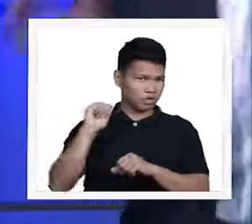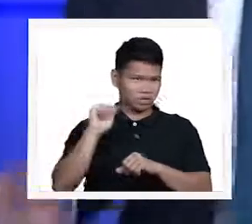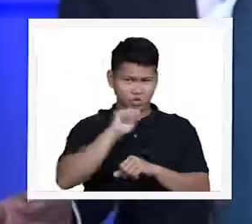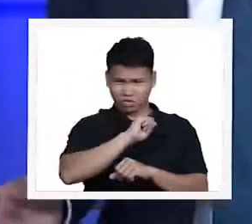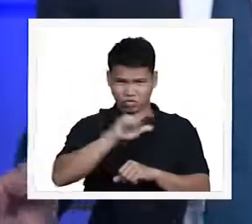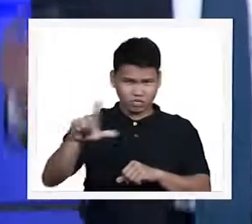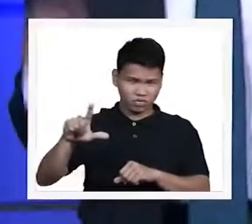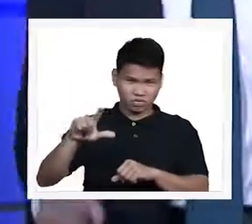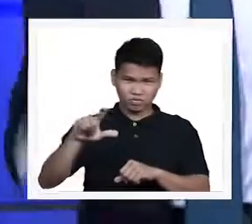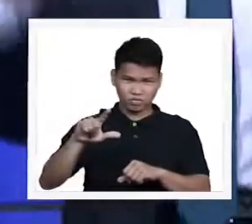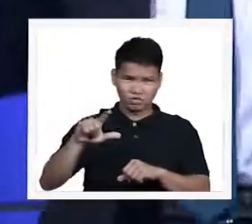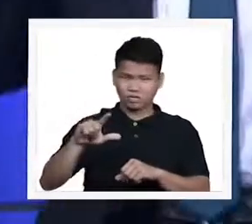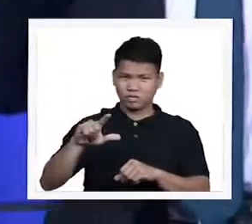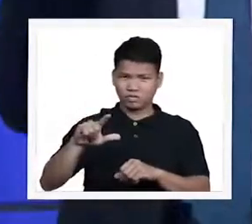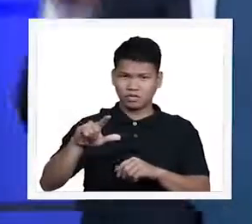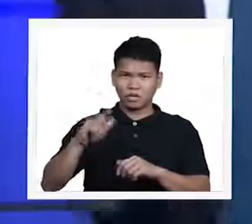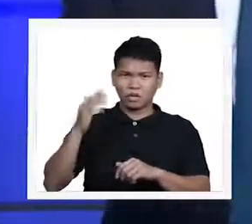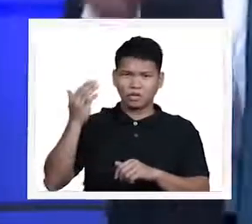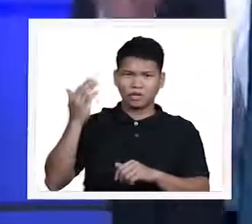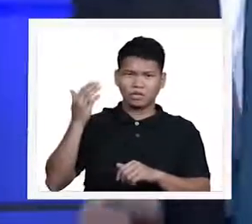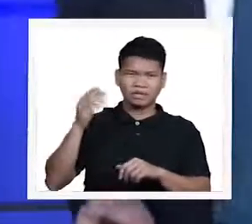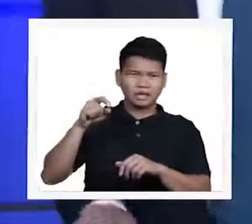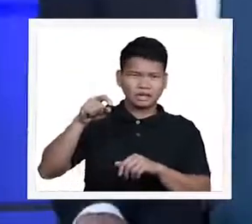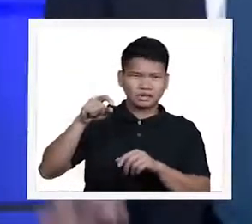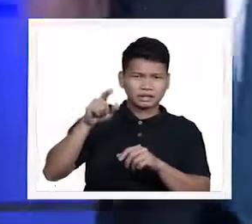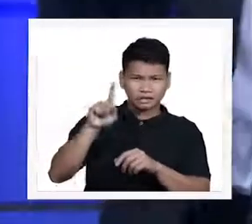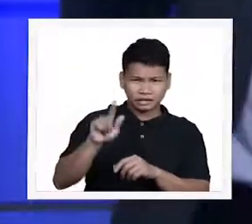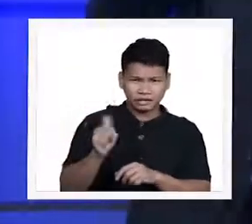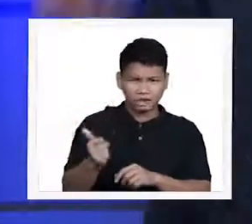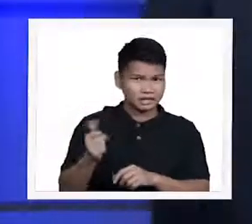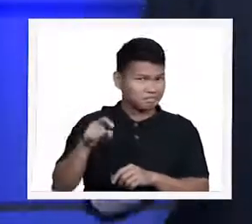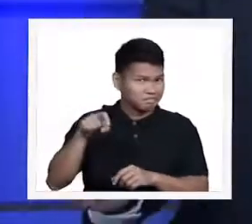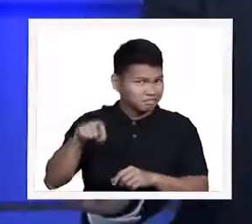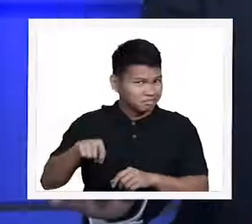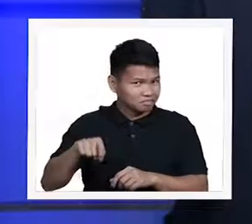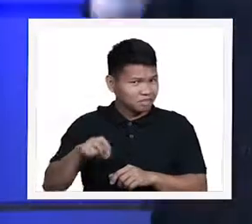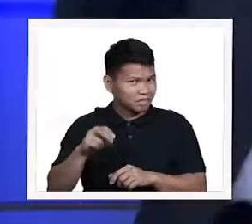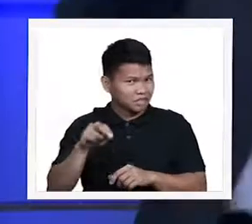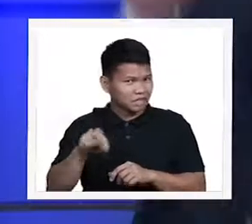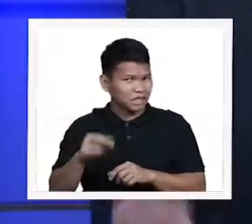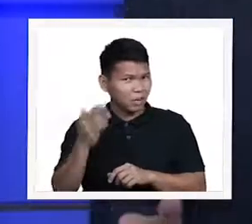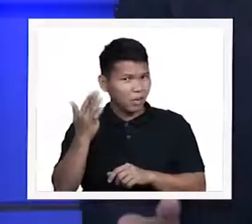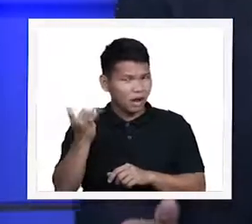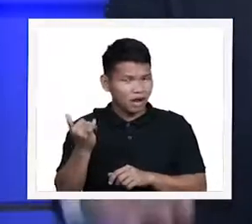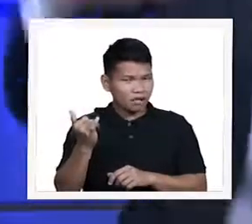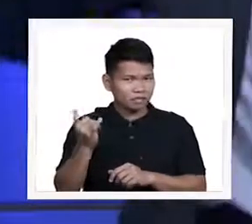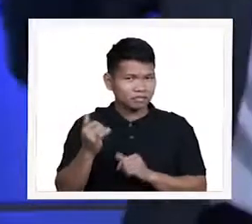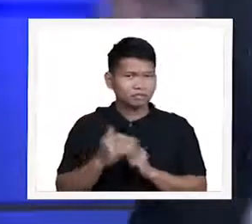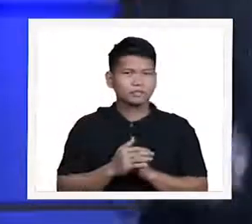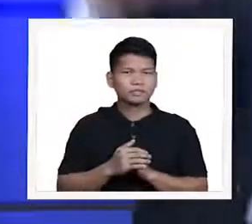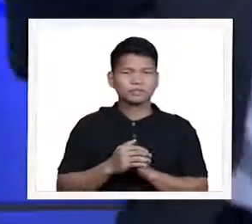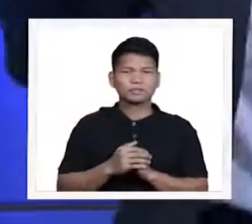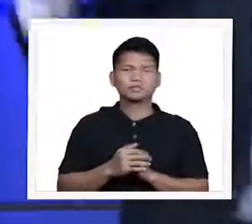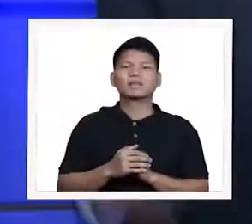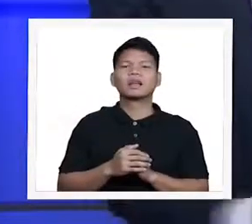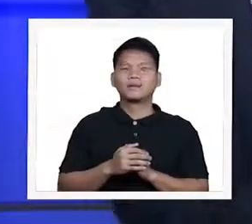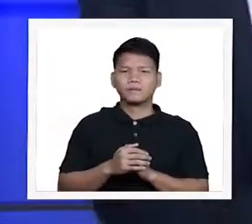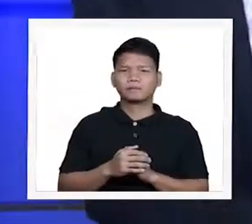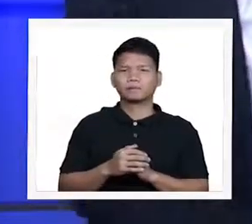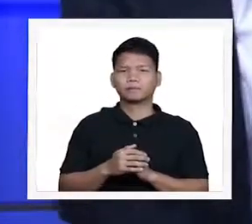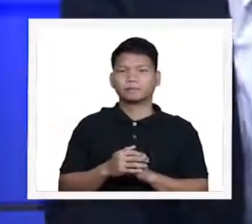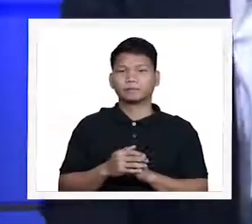pa niya ang tithe because the purpose of tithe is dedicated specifically for the